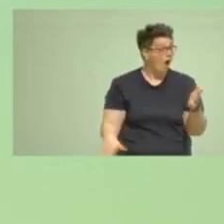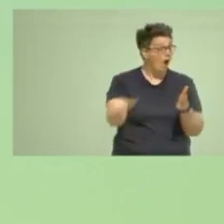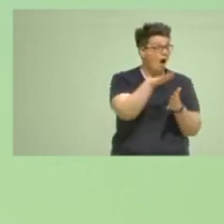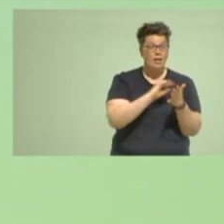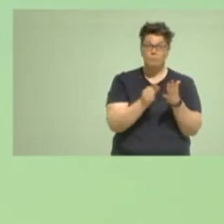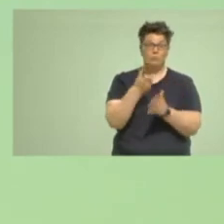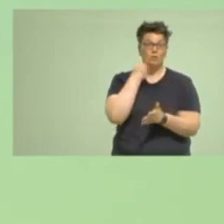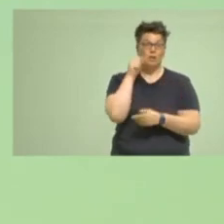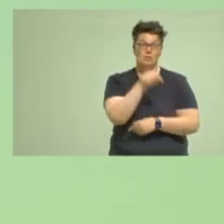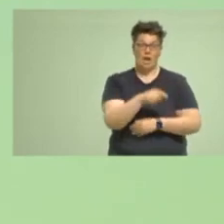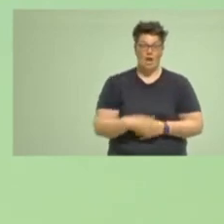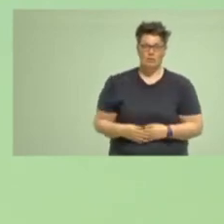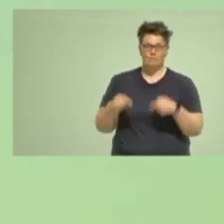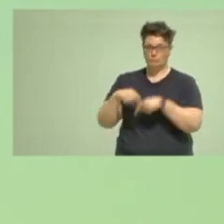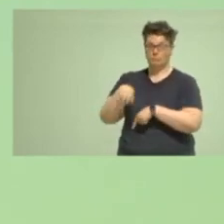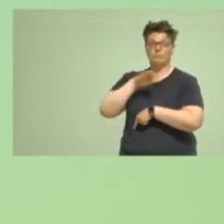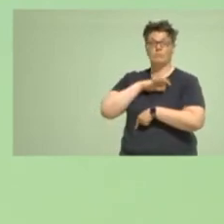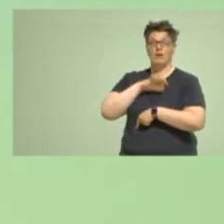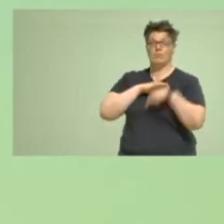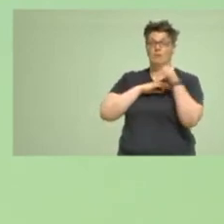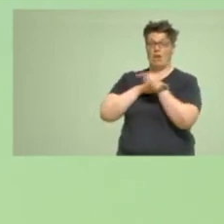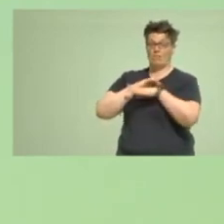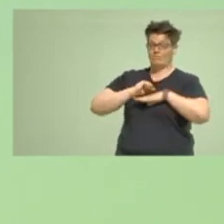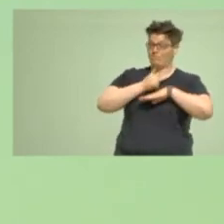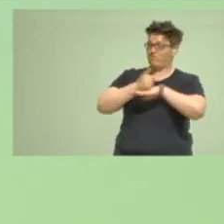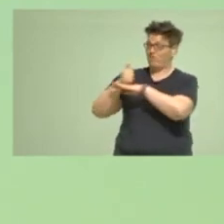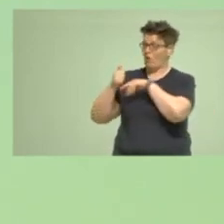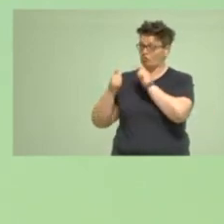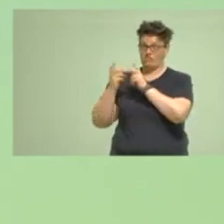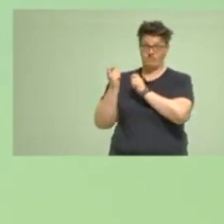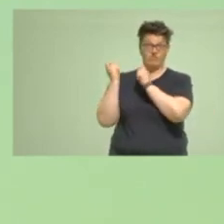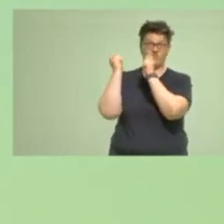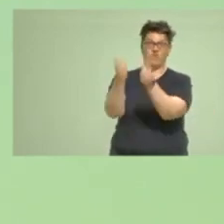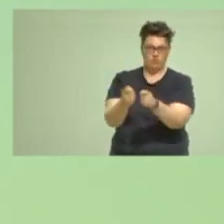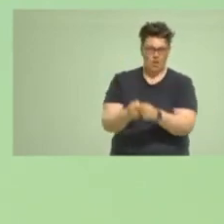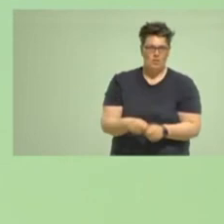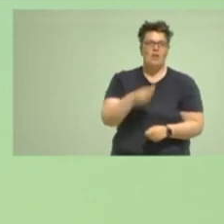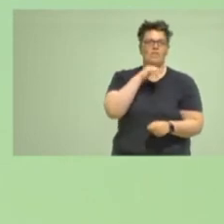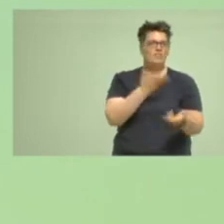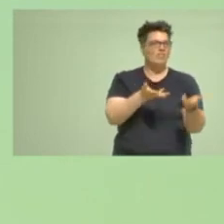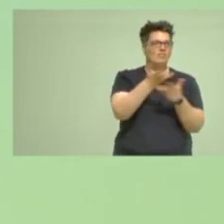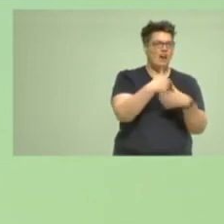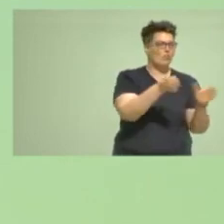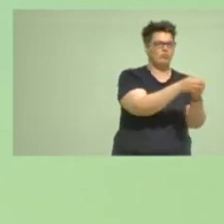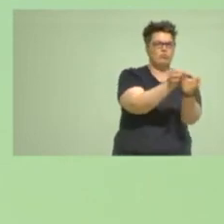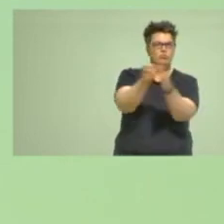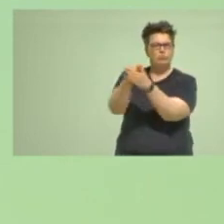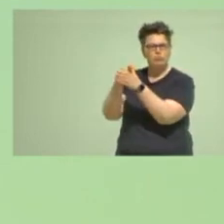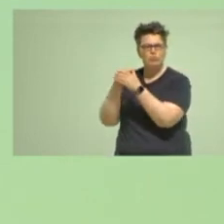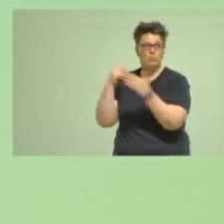Vorstand, der Partei vorschlägt, den so viele in Verhandlungsgruppen ermöglicht haben, mit Inhalten